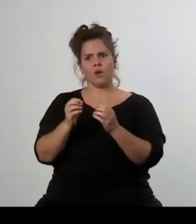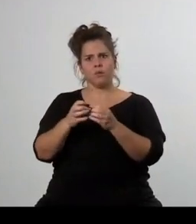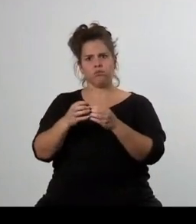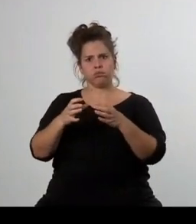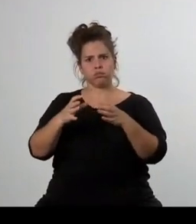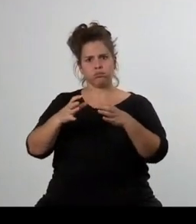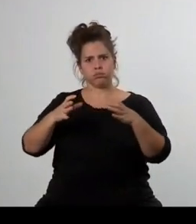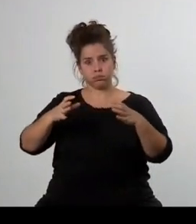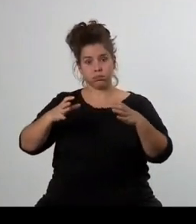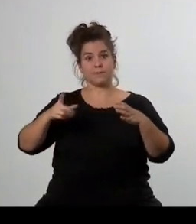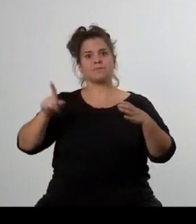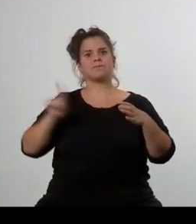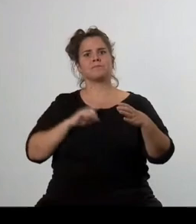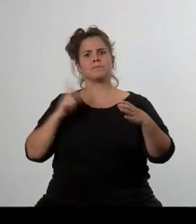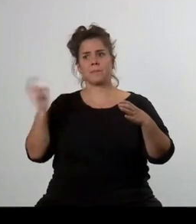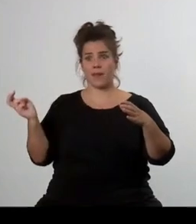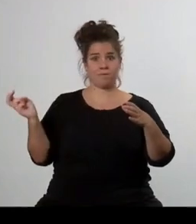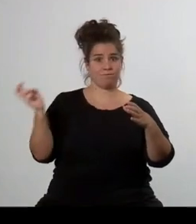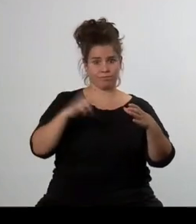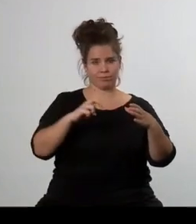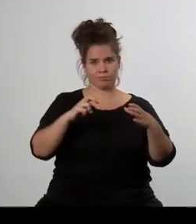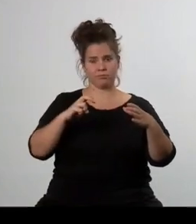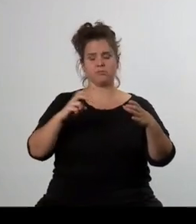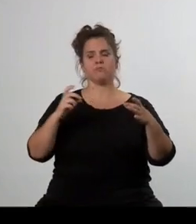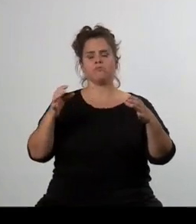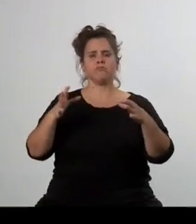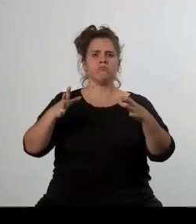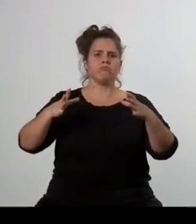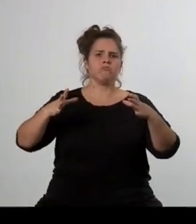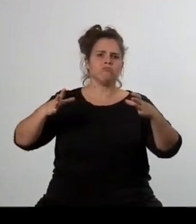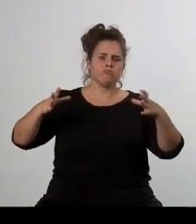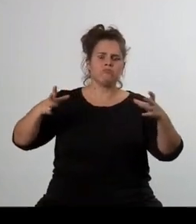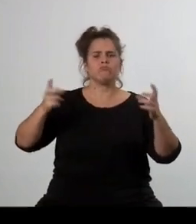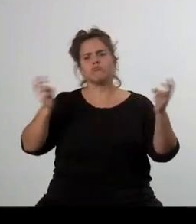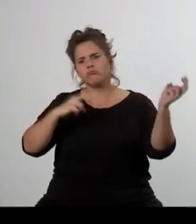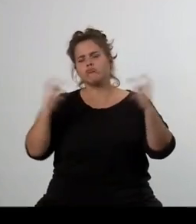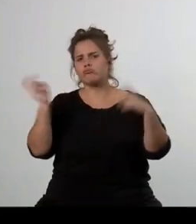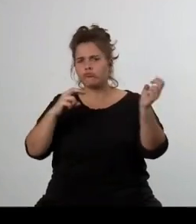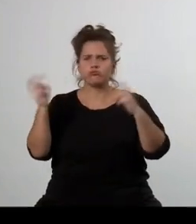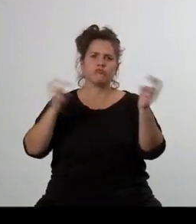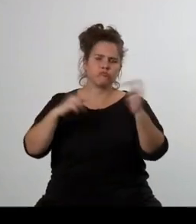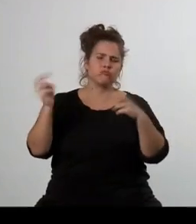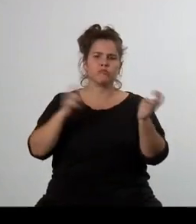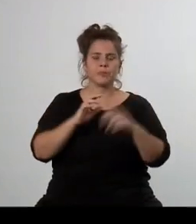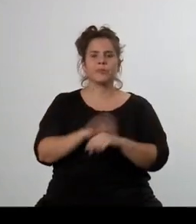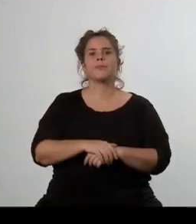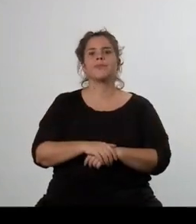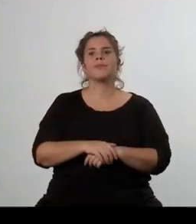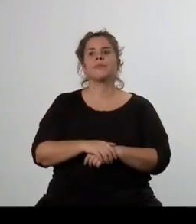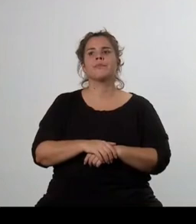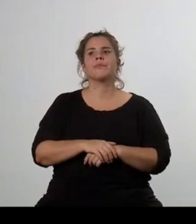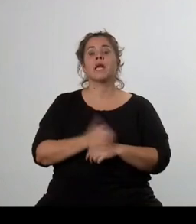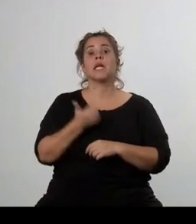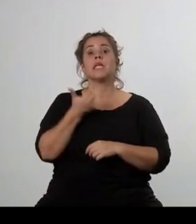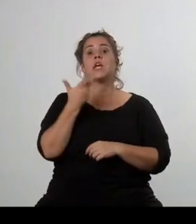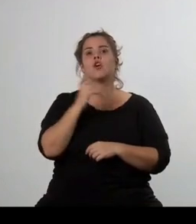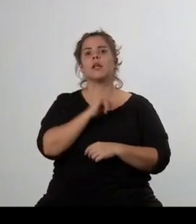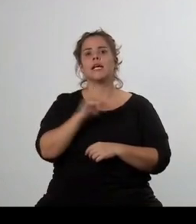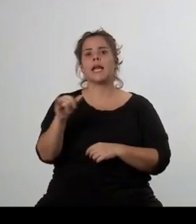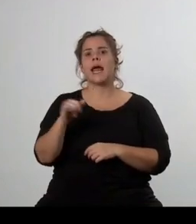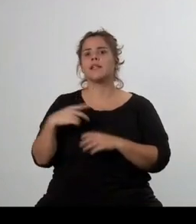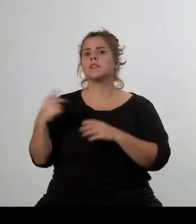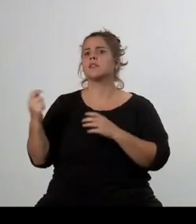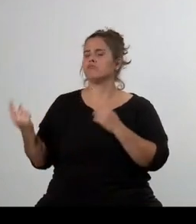vkročil i podnikatel Andrej Babiš a ukázal nám, že to může být ještě